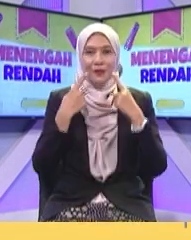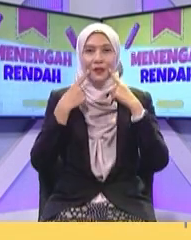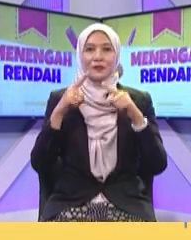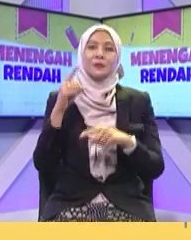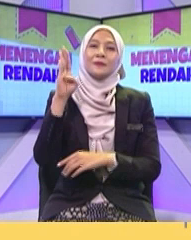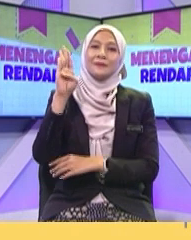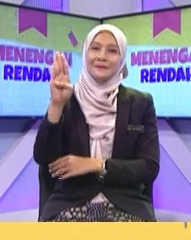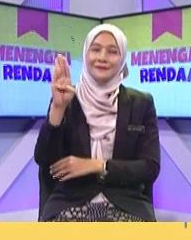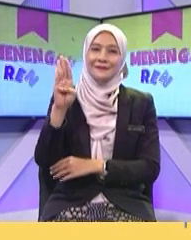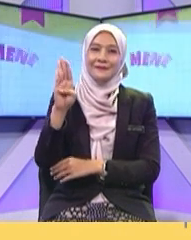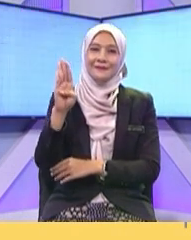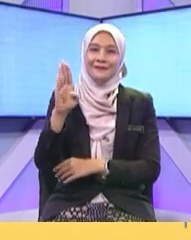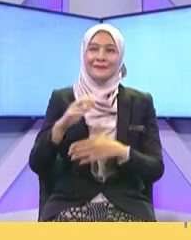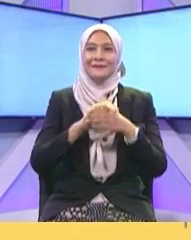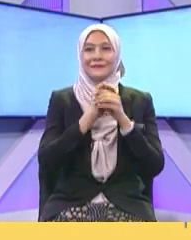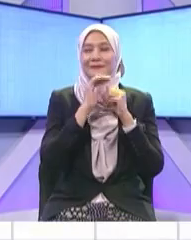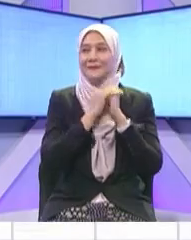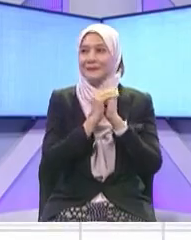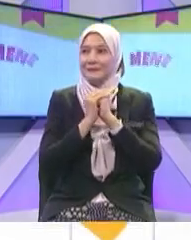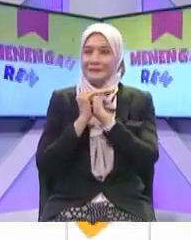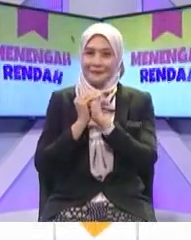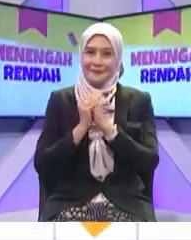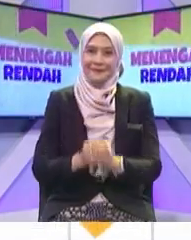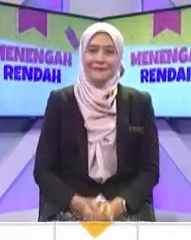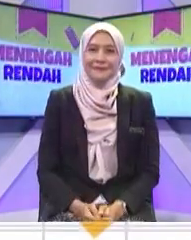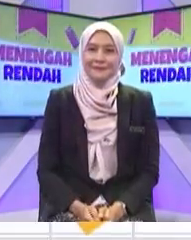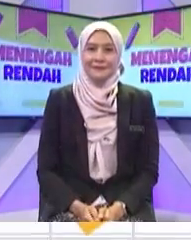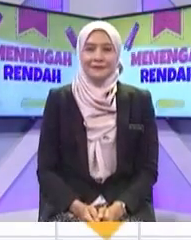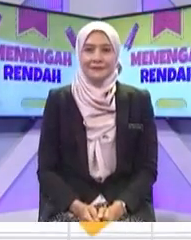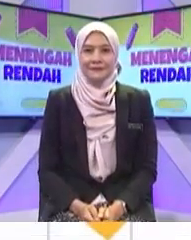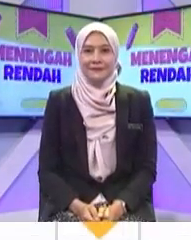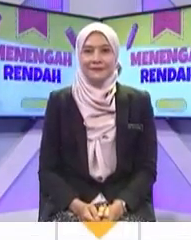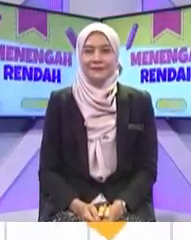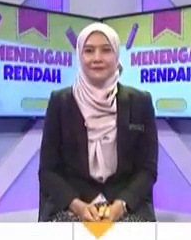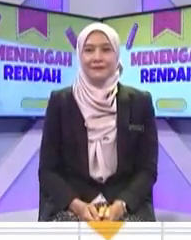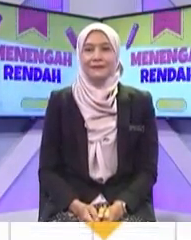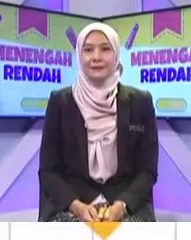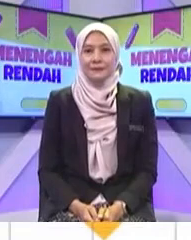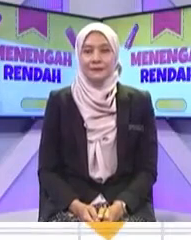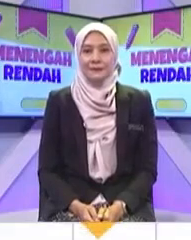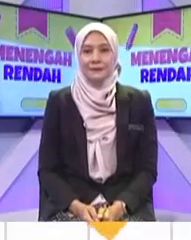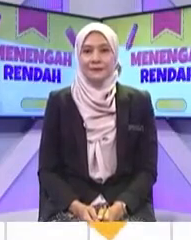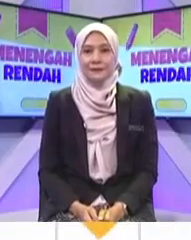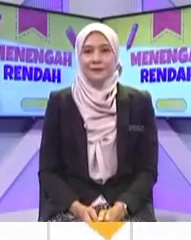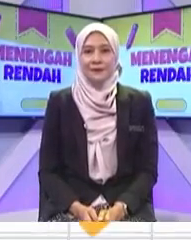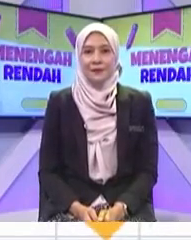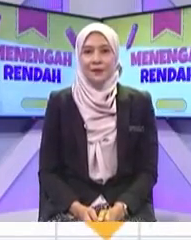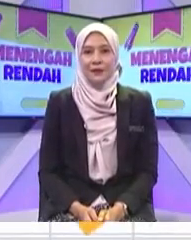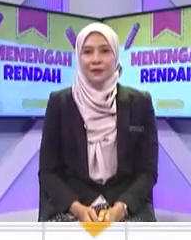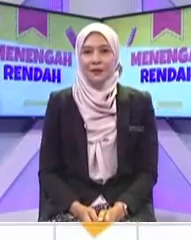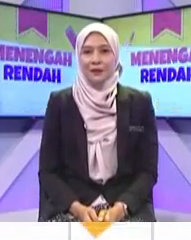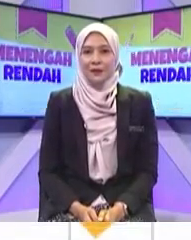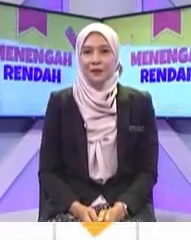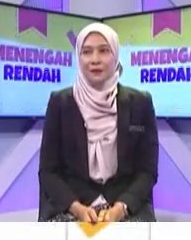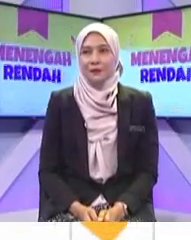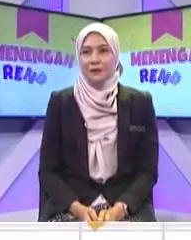Betul semua Dua-dua Betul murid-murid di rumah pun Saya yakin Anda turut dapat jawapan yang betul Saya pun sama Dan kita nak bagi penghargaan Daripada dua